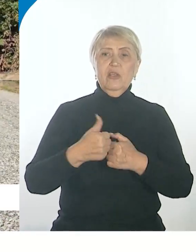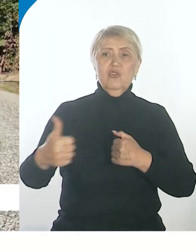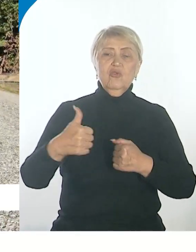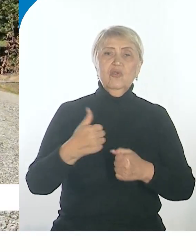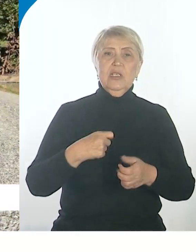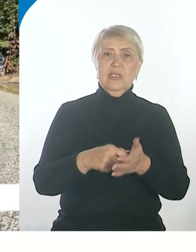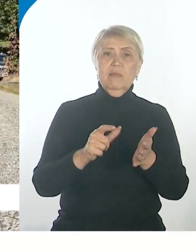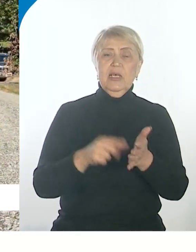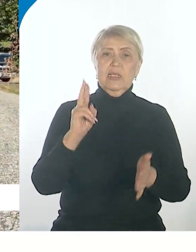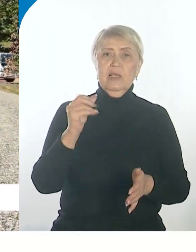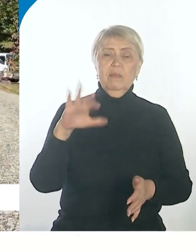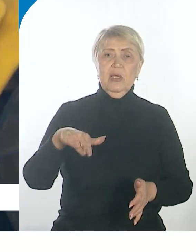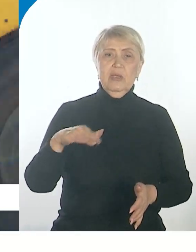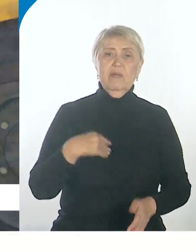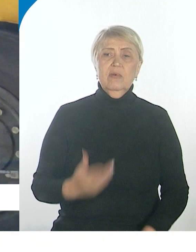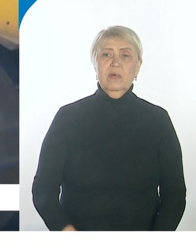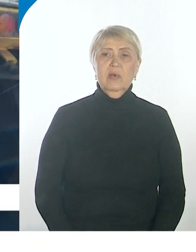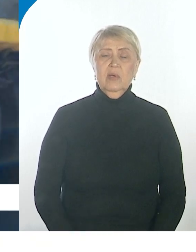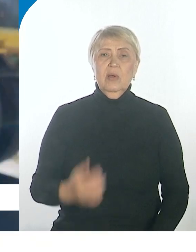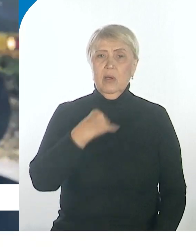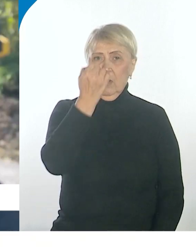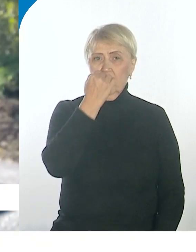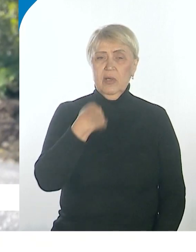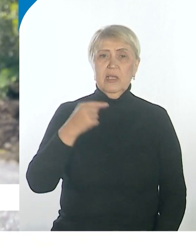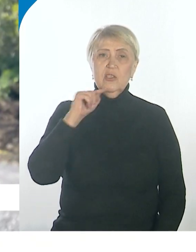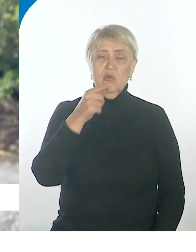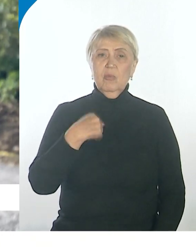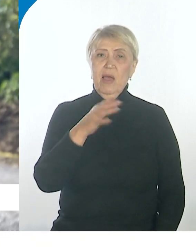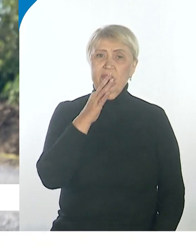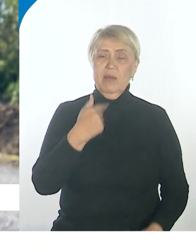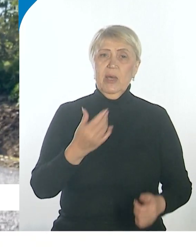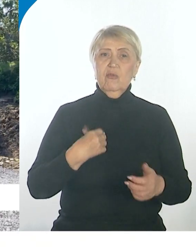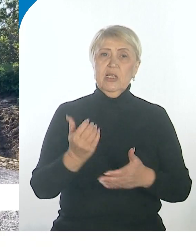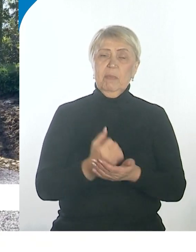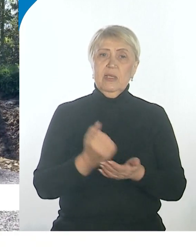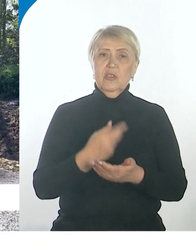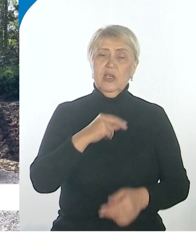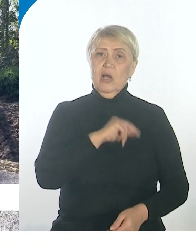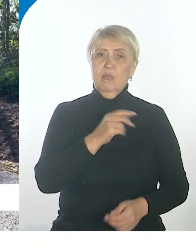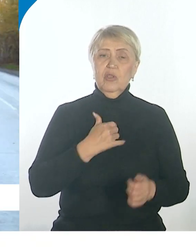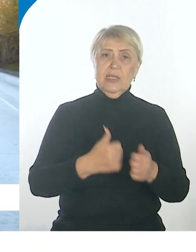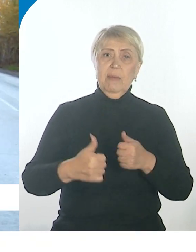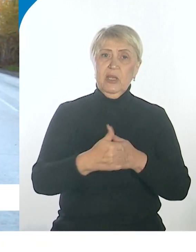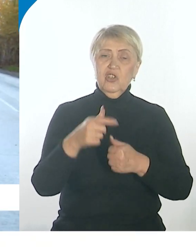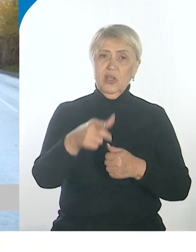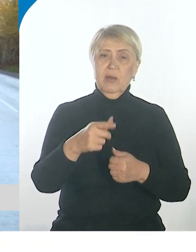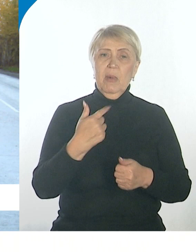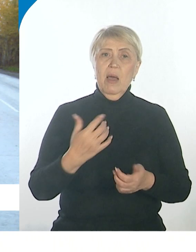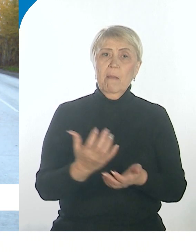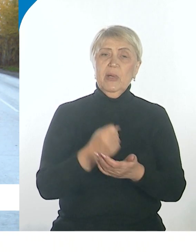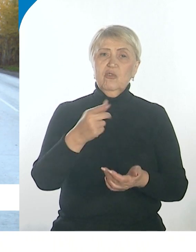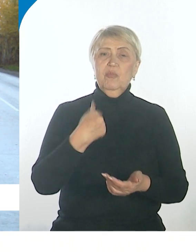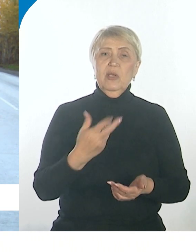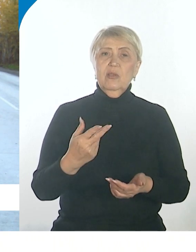Стоимость работ 240 миллионов рублей. Благодаря сэкономленному времени подрядчики работают с опережением. Мы приступили к выполнению